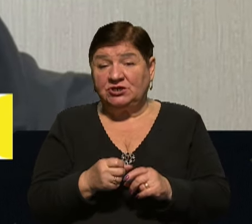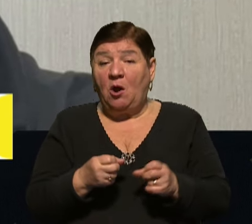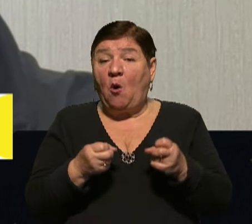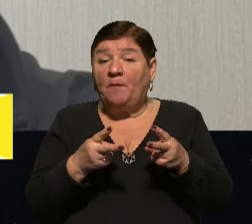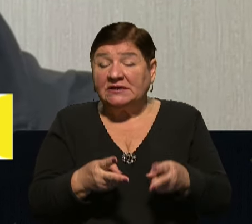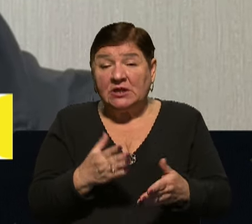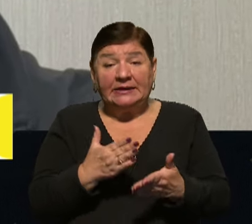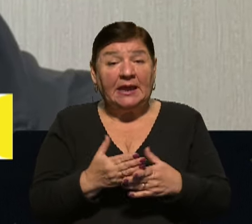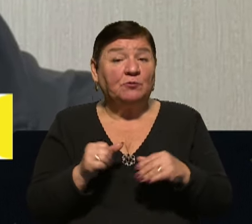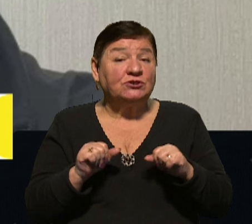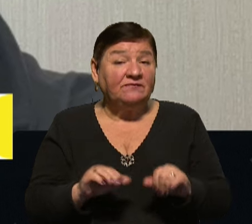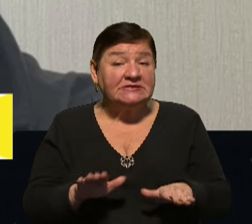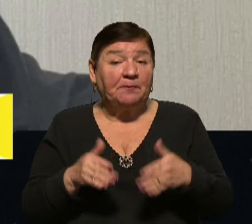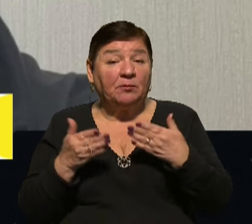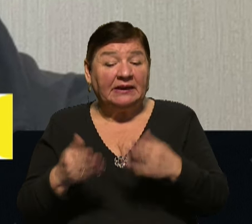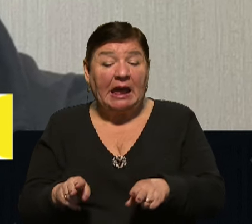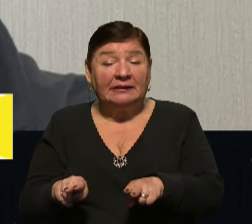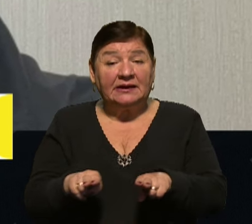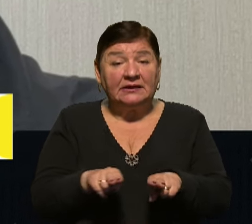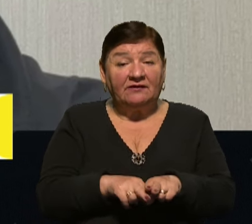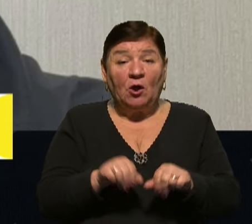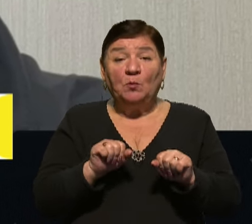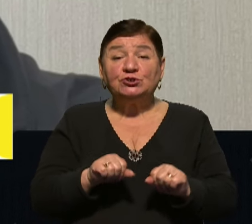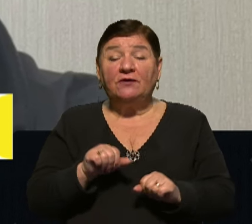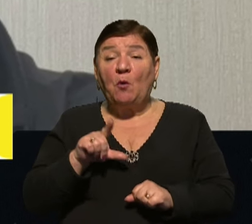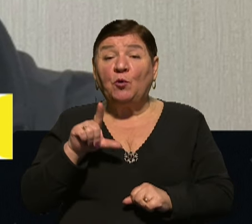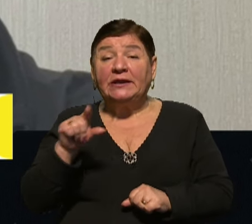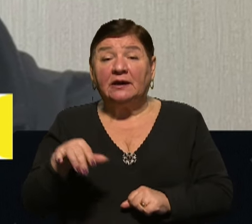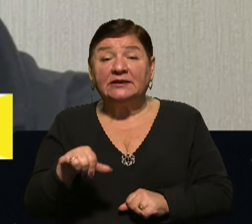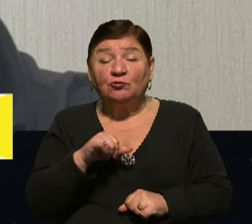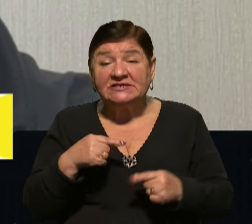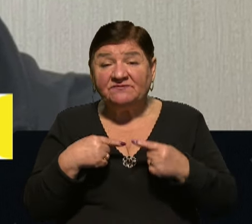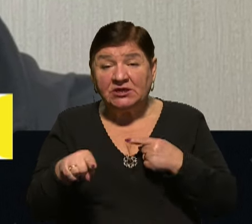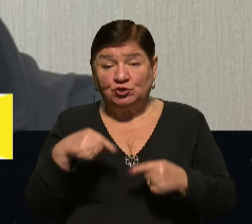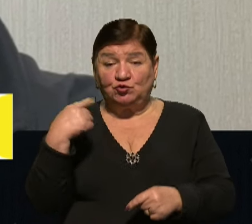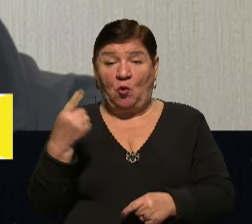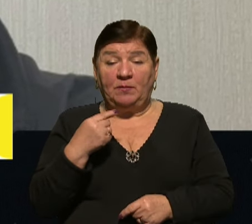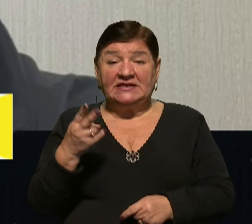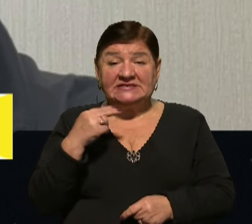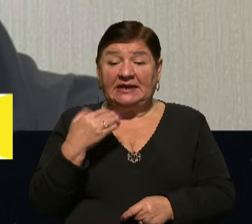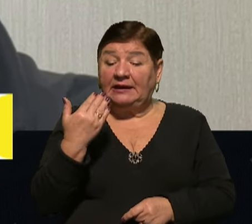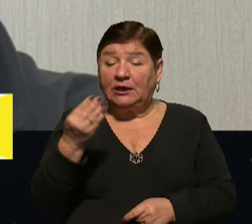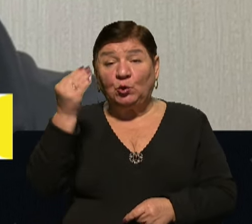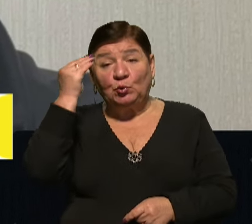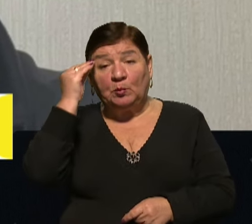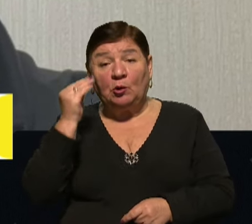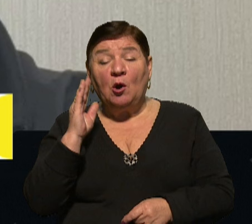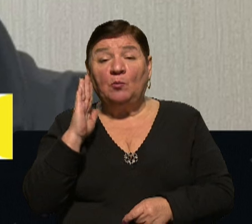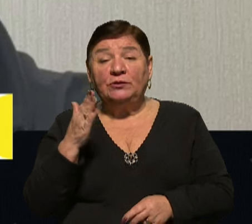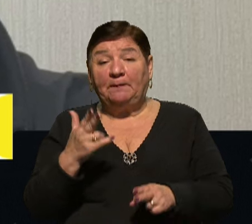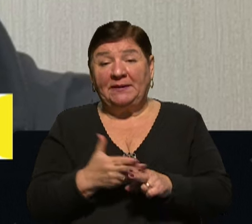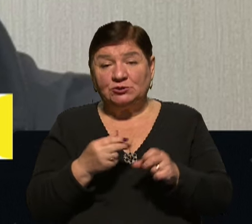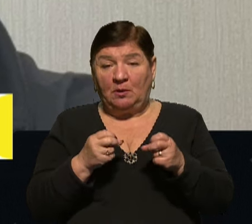А чи є можливість їм запропонувати альтернативу? Можливо, поїхати кудись в іншу область, де, на їхню думку, буде безпечніше?